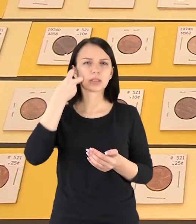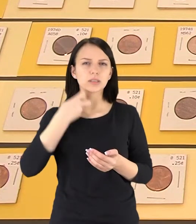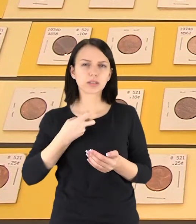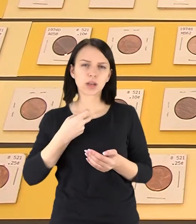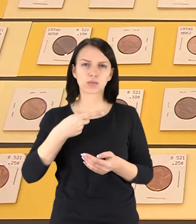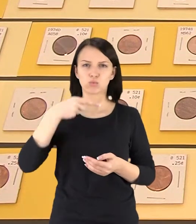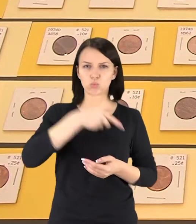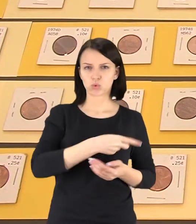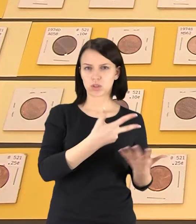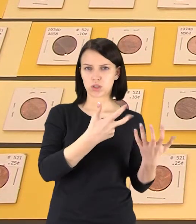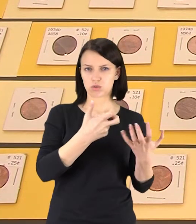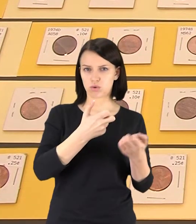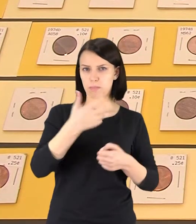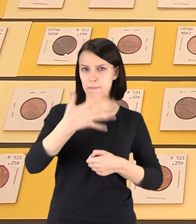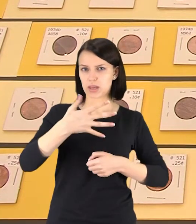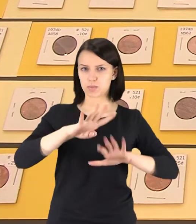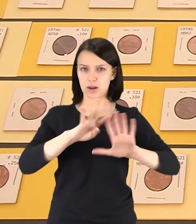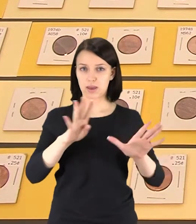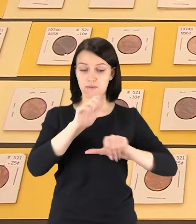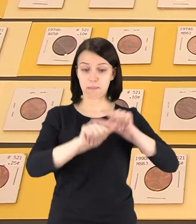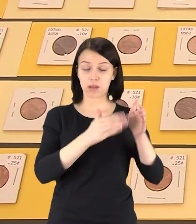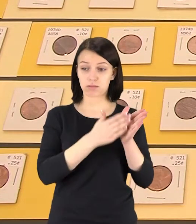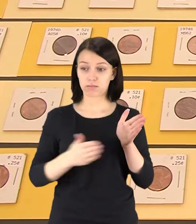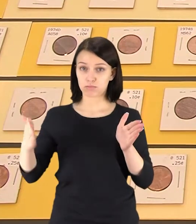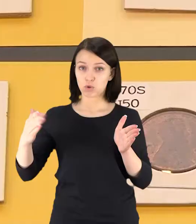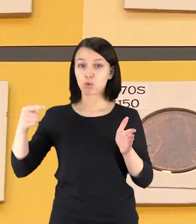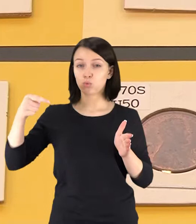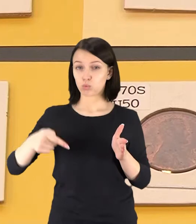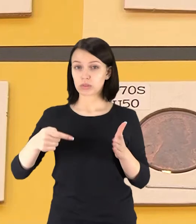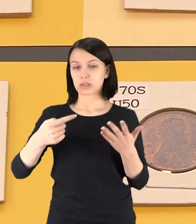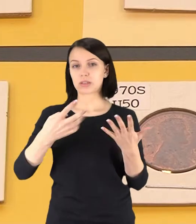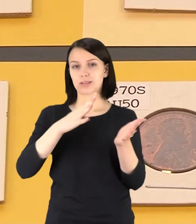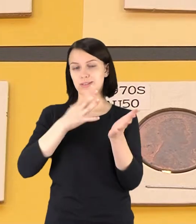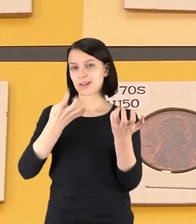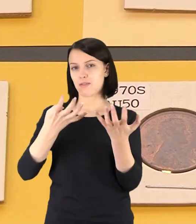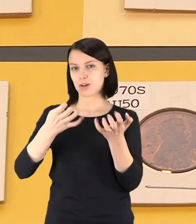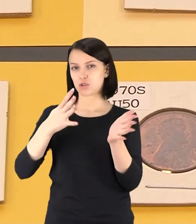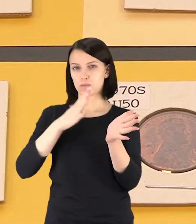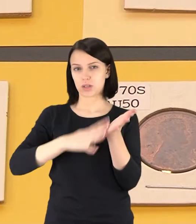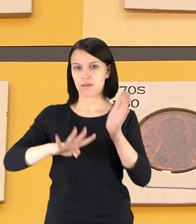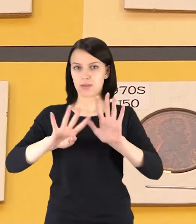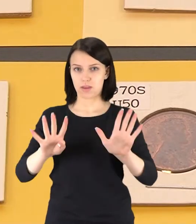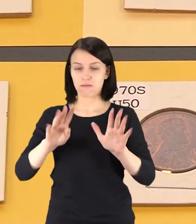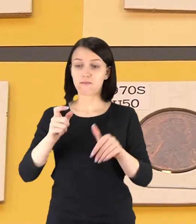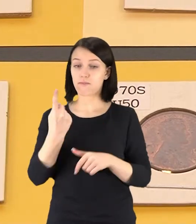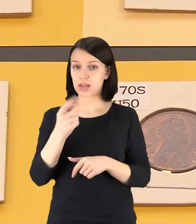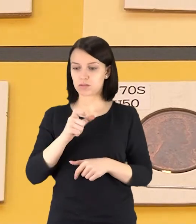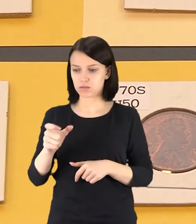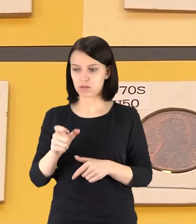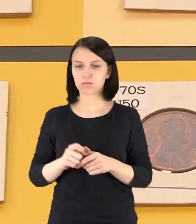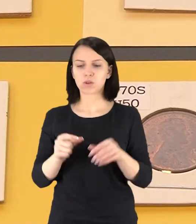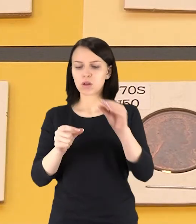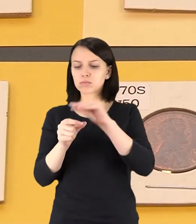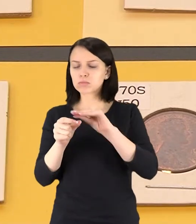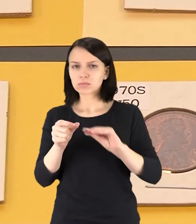kolekcijos eksponatai nuo 1859-ųjų iki 1909-ųjų cirkuliausios vieno cento